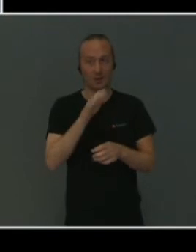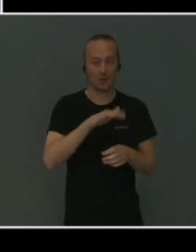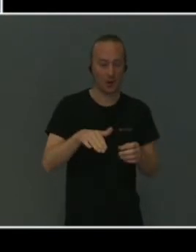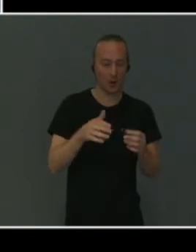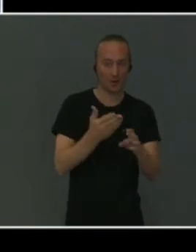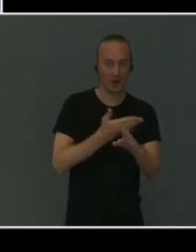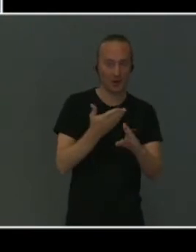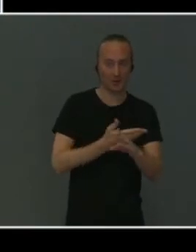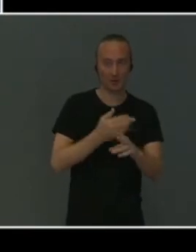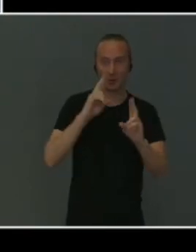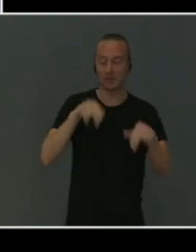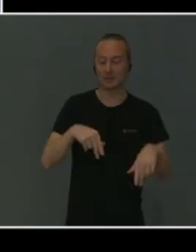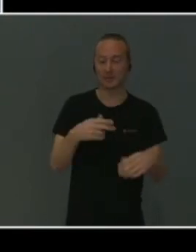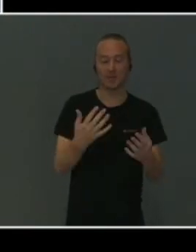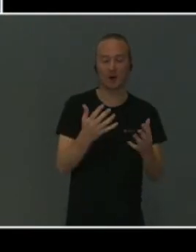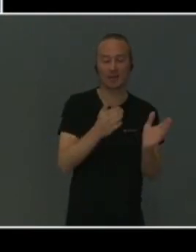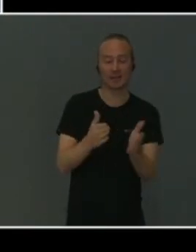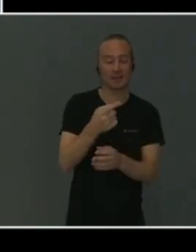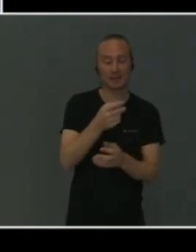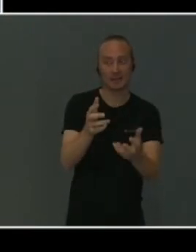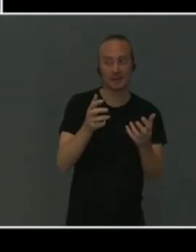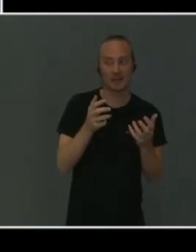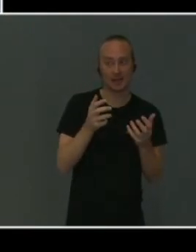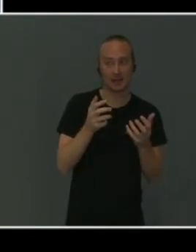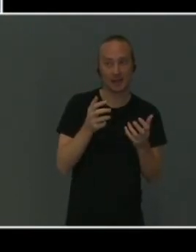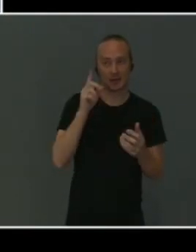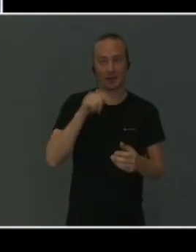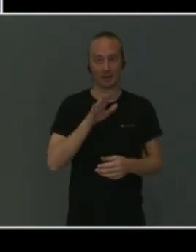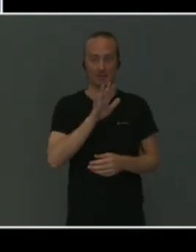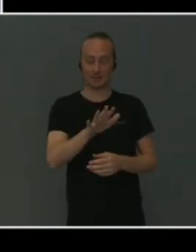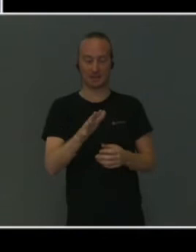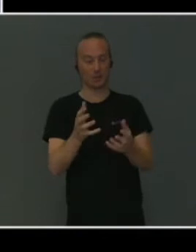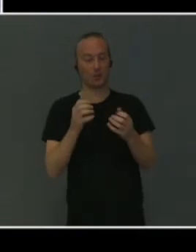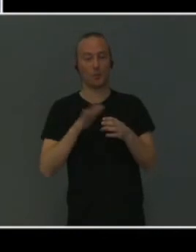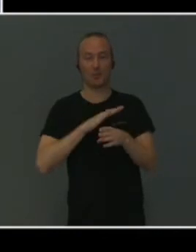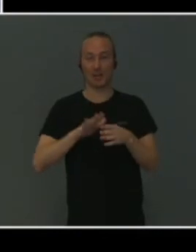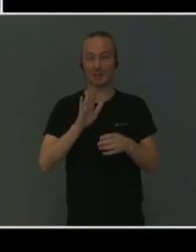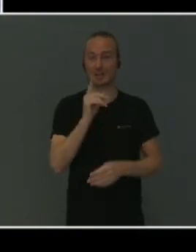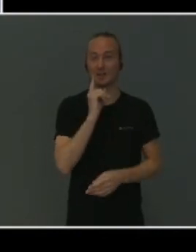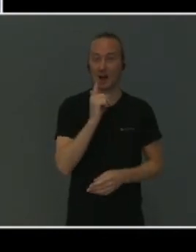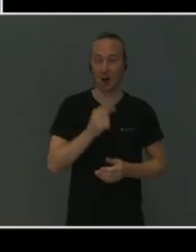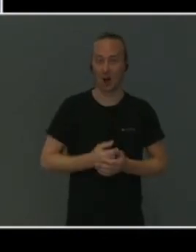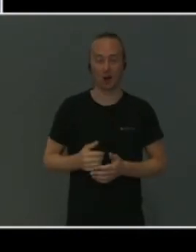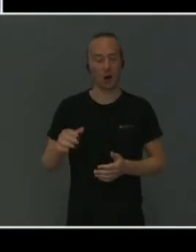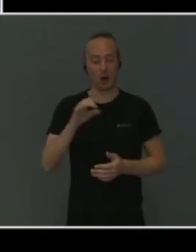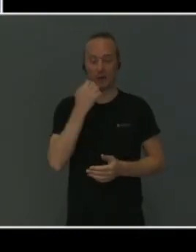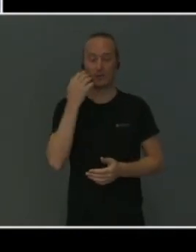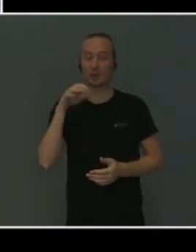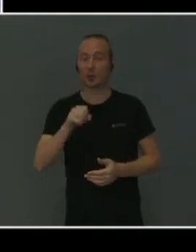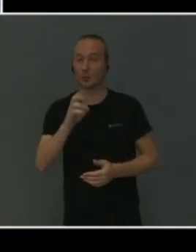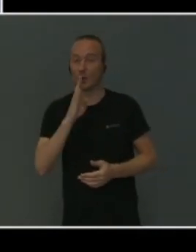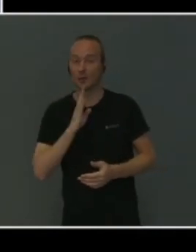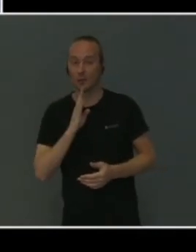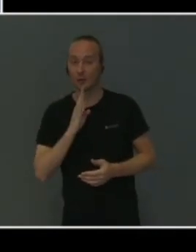elever, uavhengig av hvilken tilrettelegging de trenger, får sine behov møtt i hverdagen. At alle blir tatt på alvor.